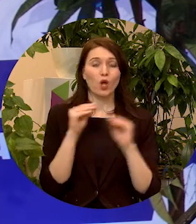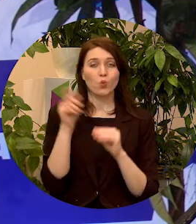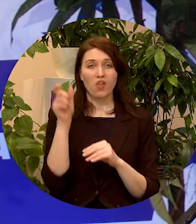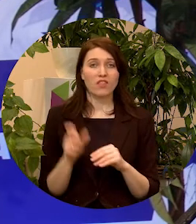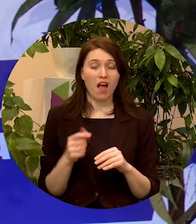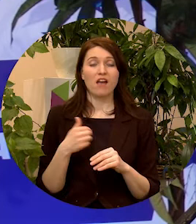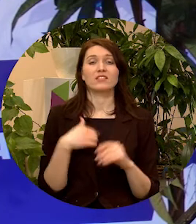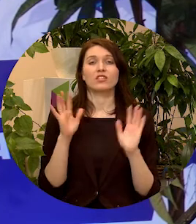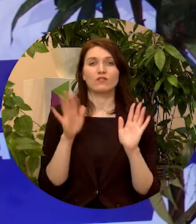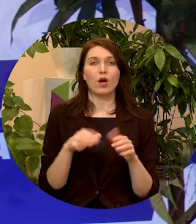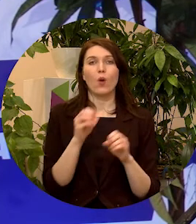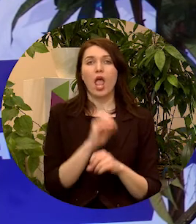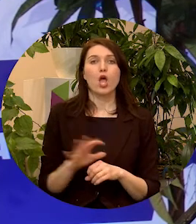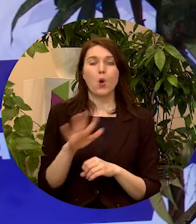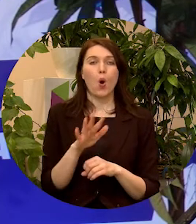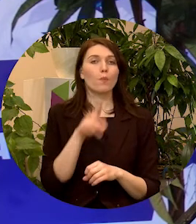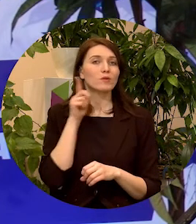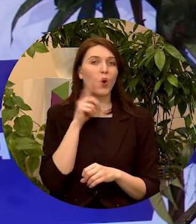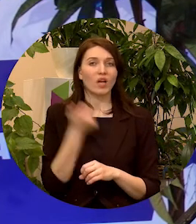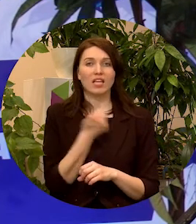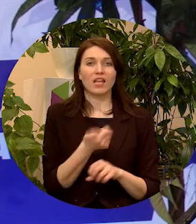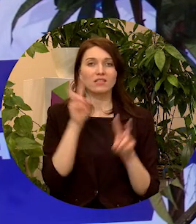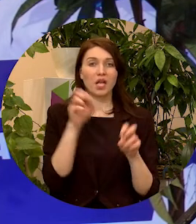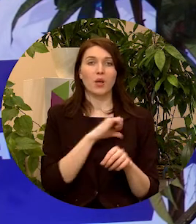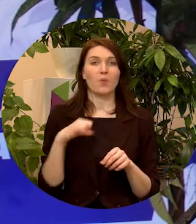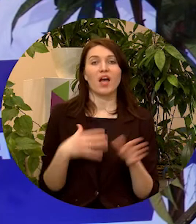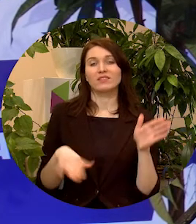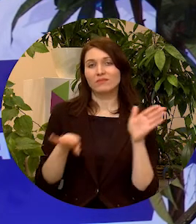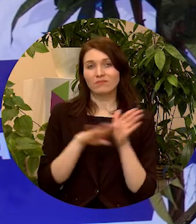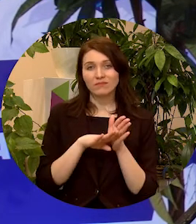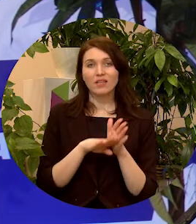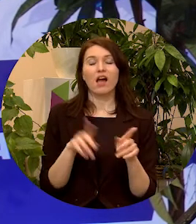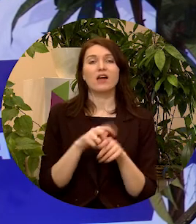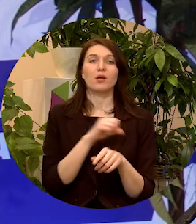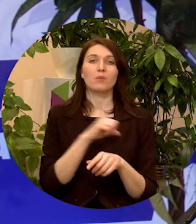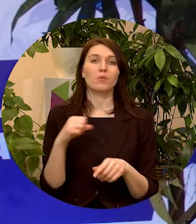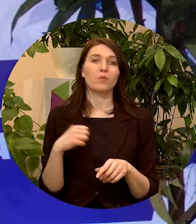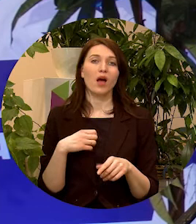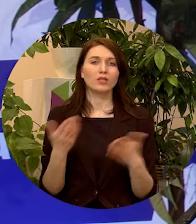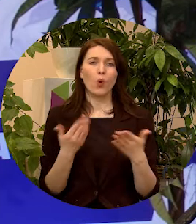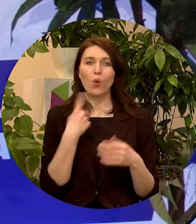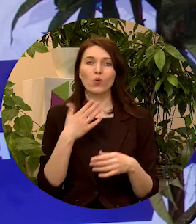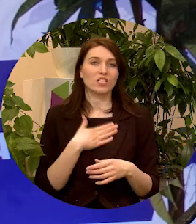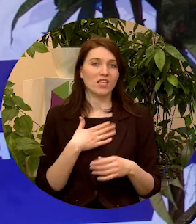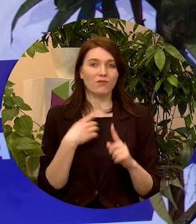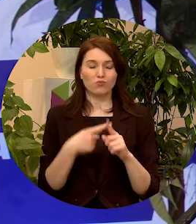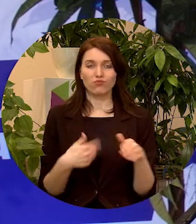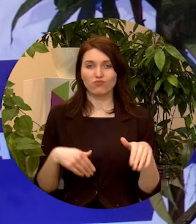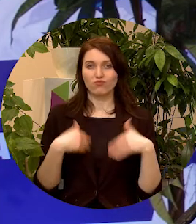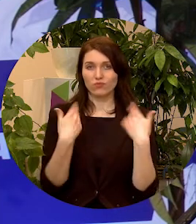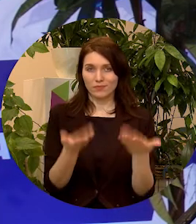varu Eiropas jaunatnes gadā pats iesaistīties un pats arī kaut ko no sevis pievienot.